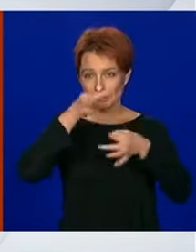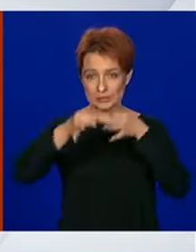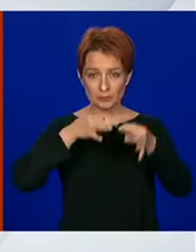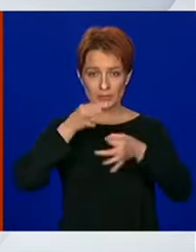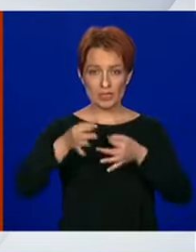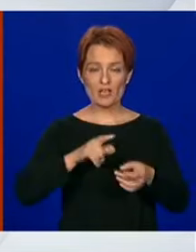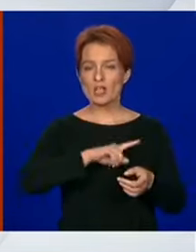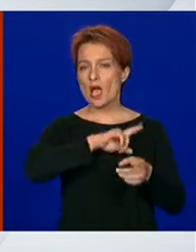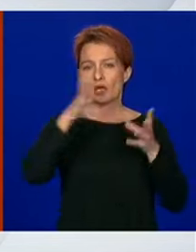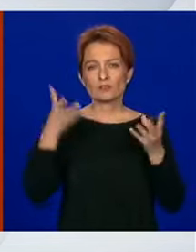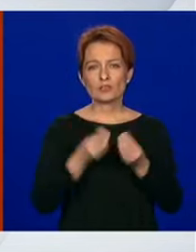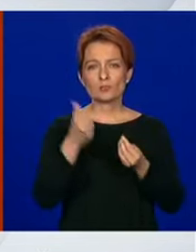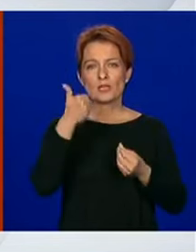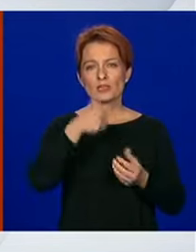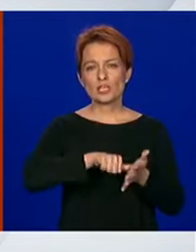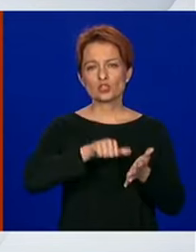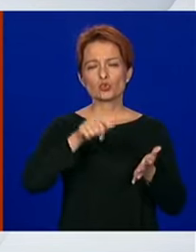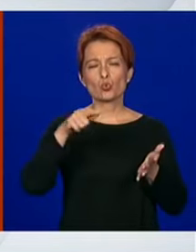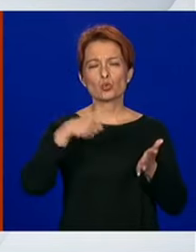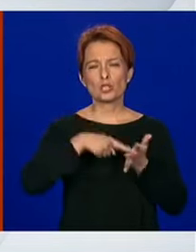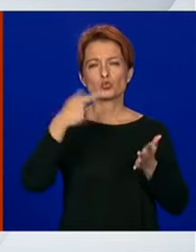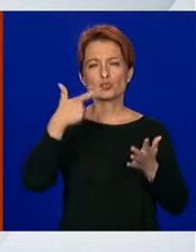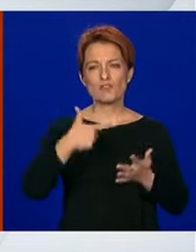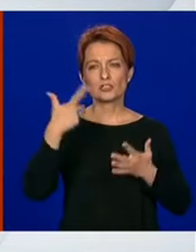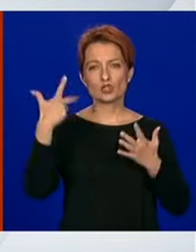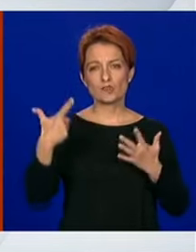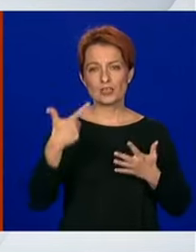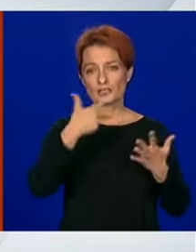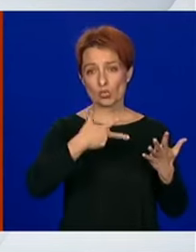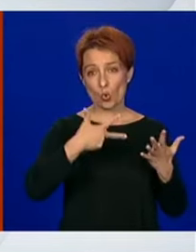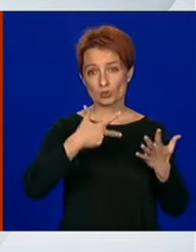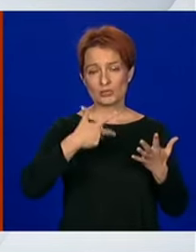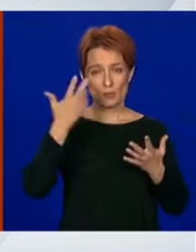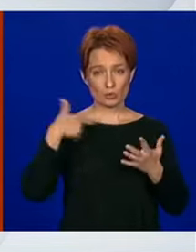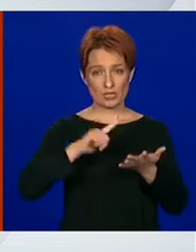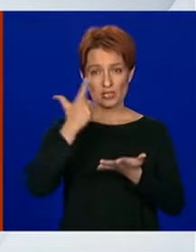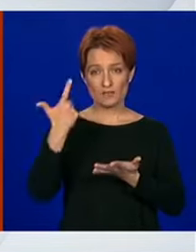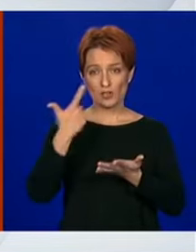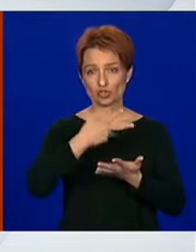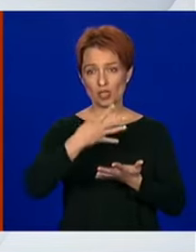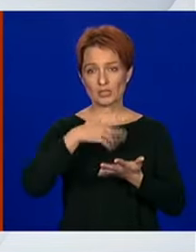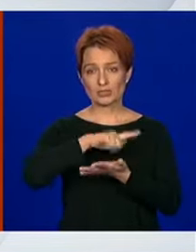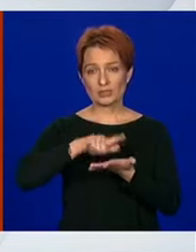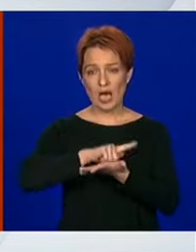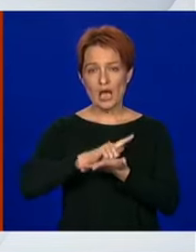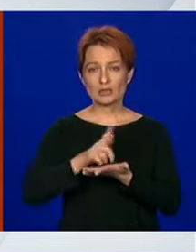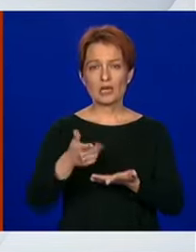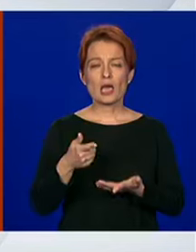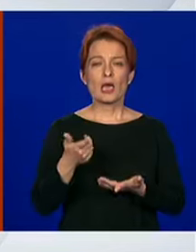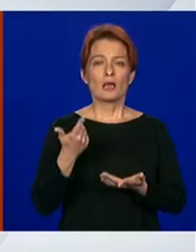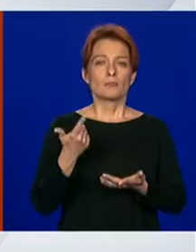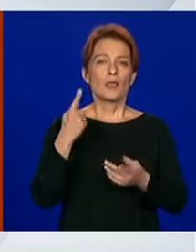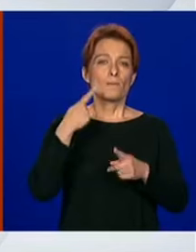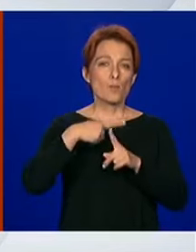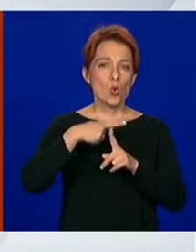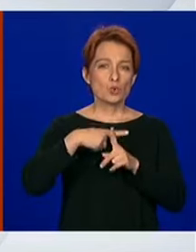1228 u proteklih 24 sata. Postupak pozitivnih nalaza je 4